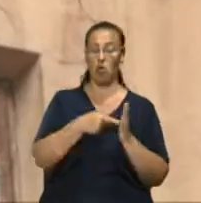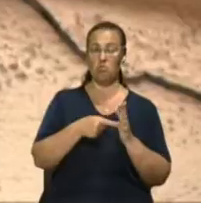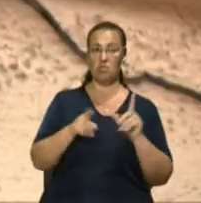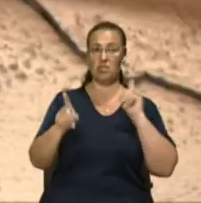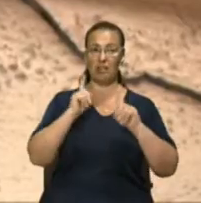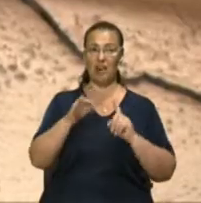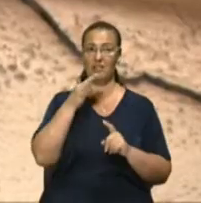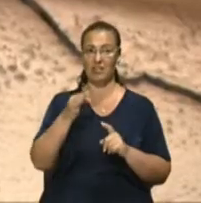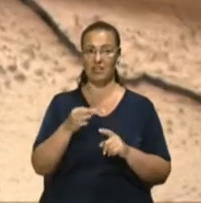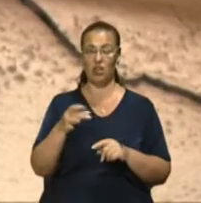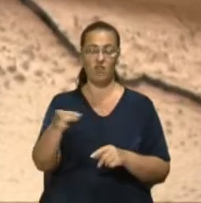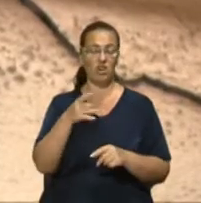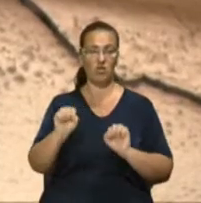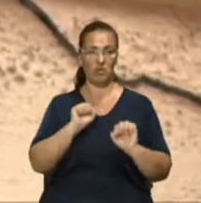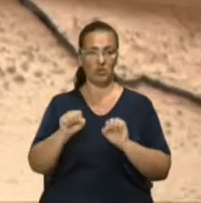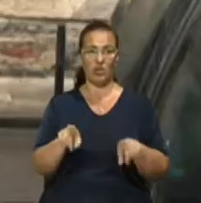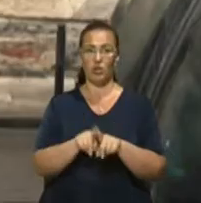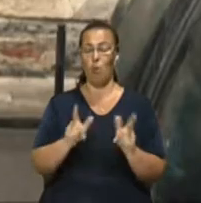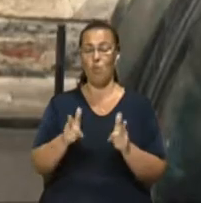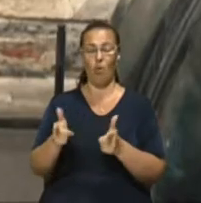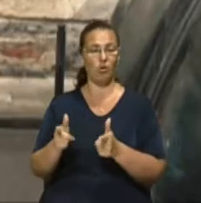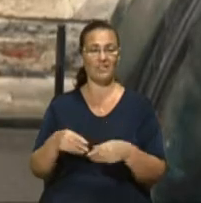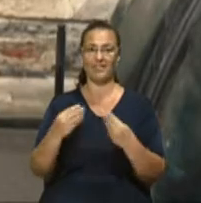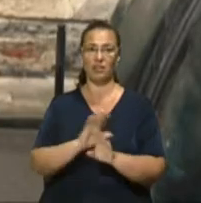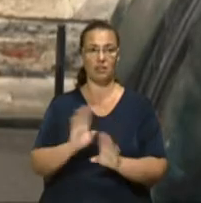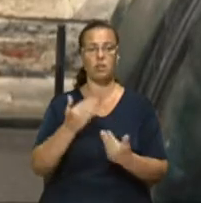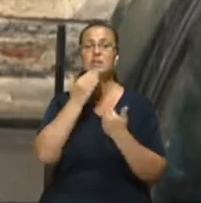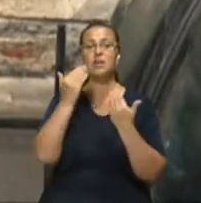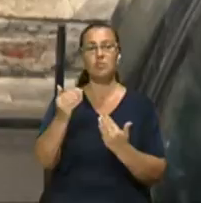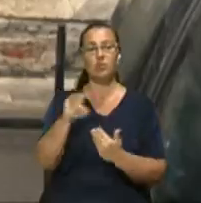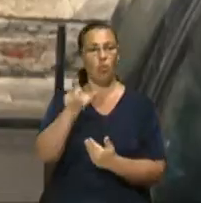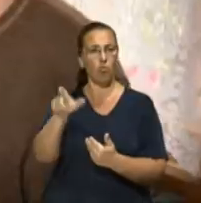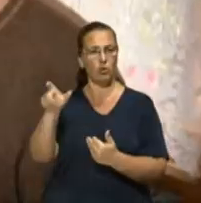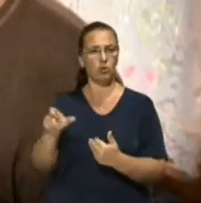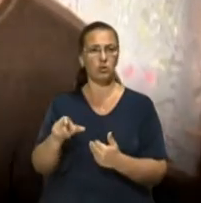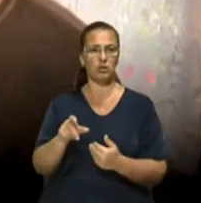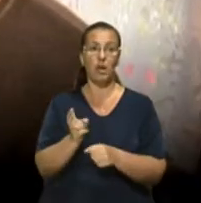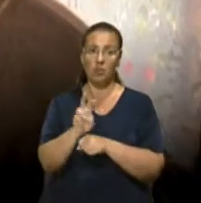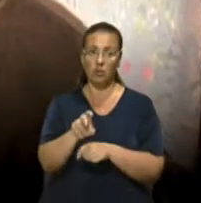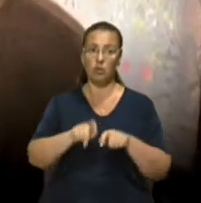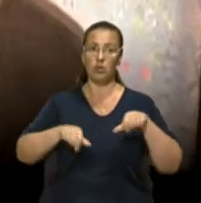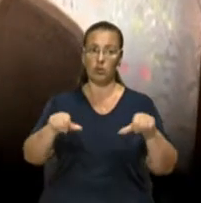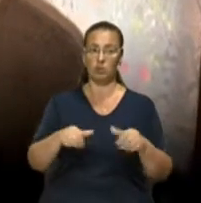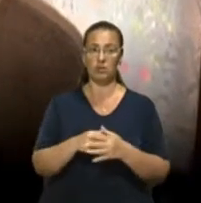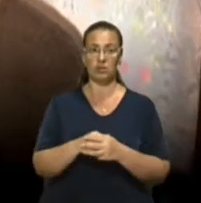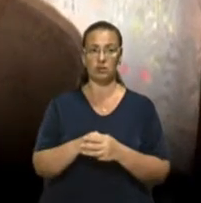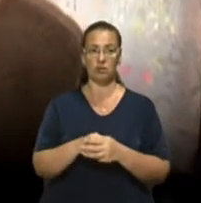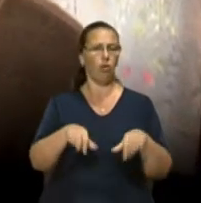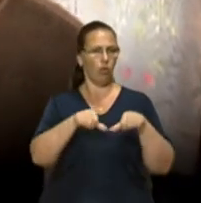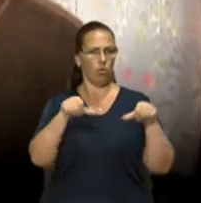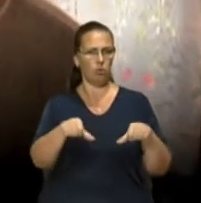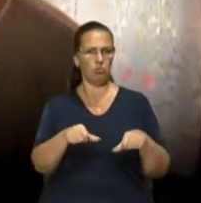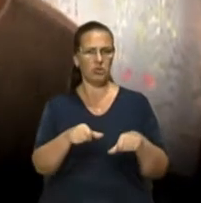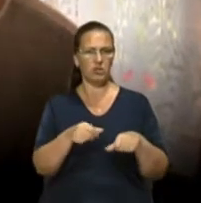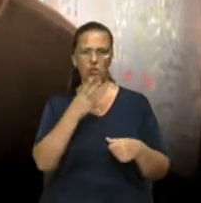адміністрації такого погодження не дають. Запитуємо мешканців, чи була у них комісія. – Комісія, яка перевіряє, ви не бачили? –